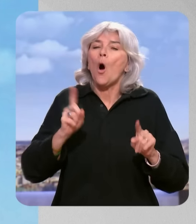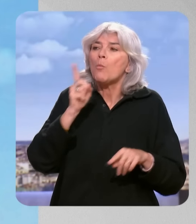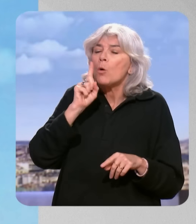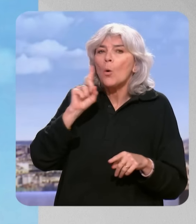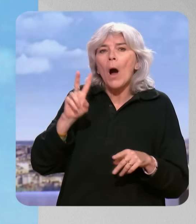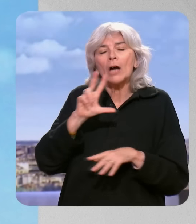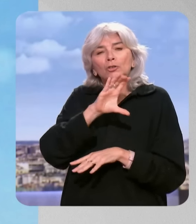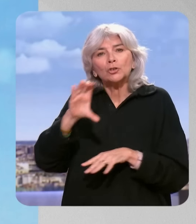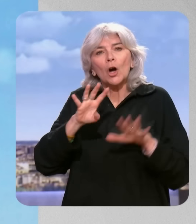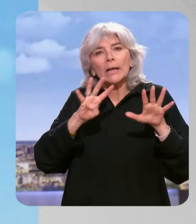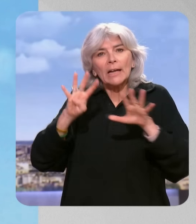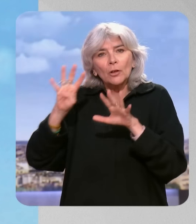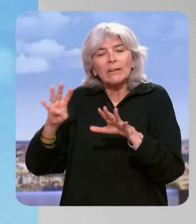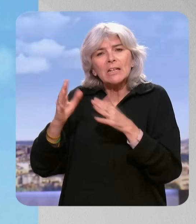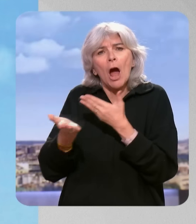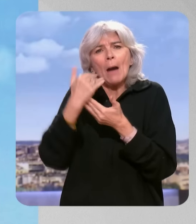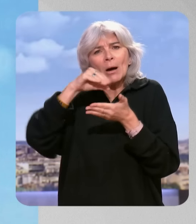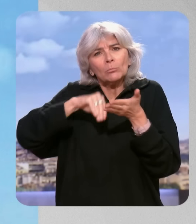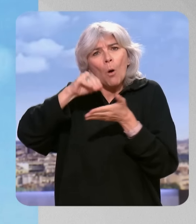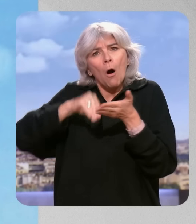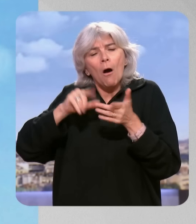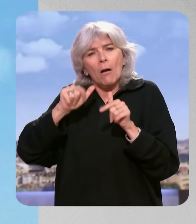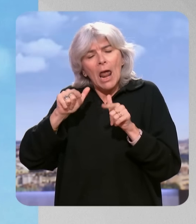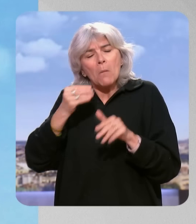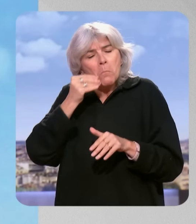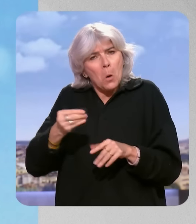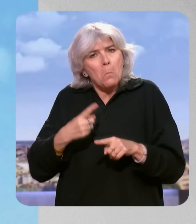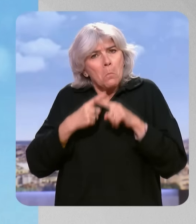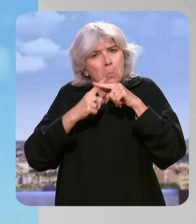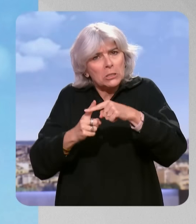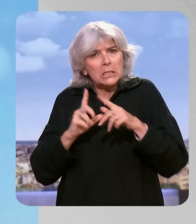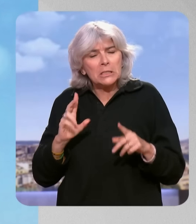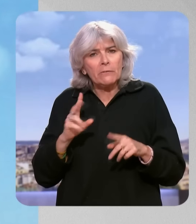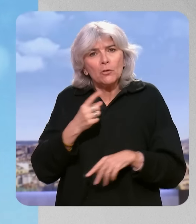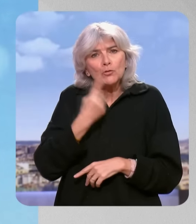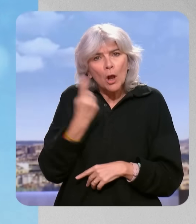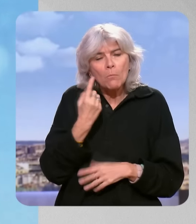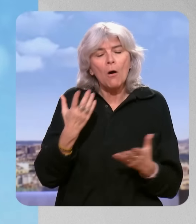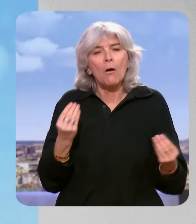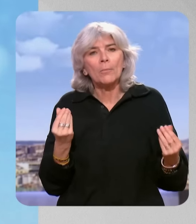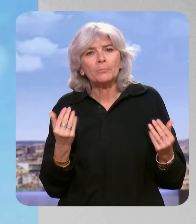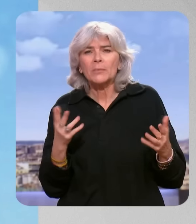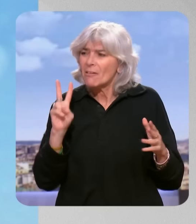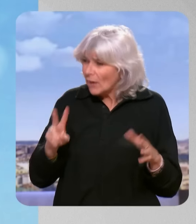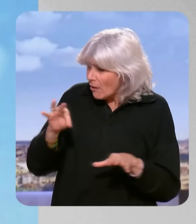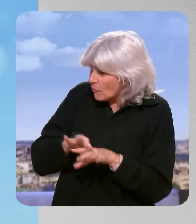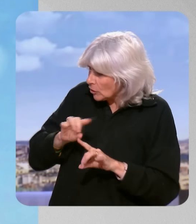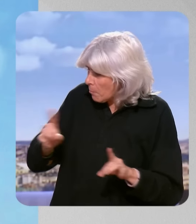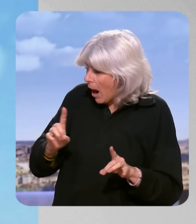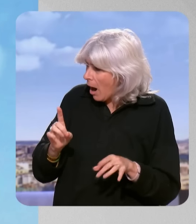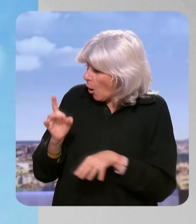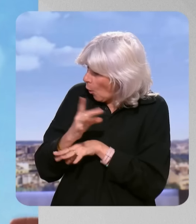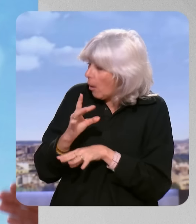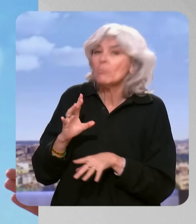dans les 199 amendements, y des amendements qui vont dans le bon sens. n'y a pas que des choses... Oui, ils'ont pas été votés. Tout a été